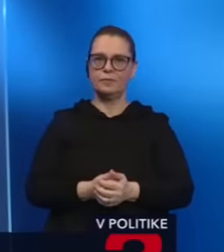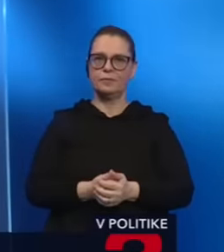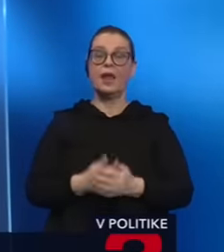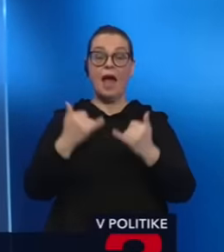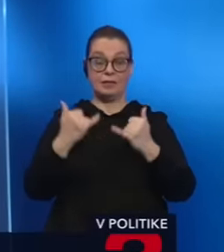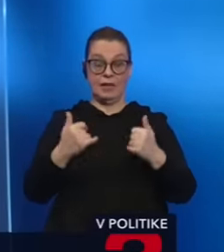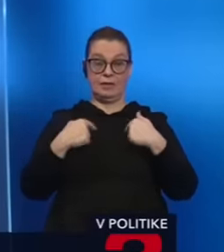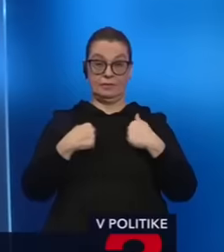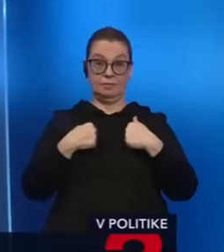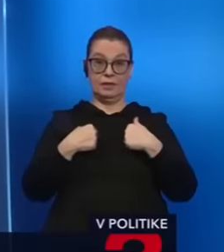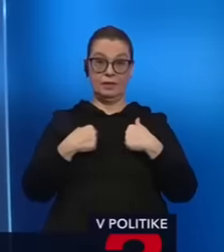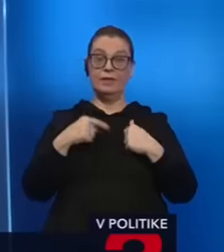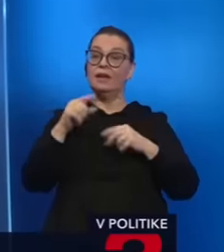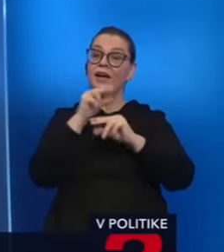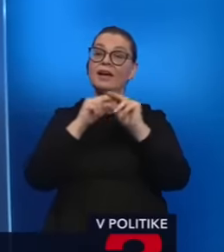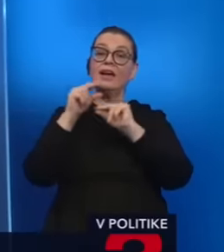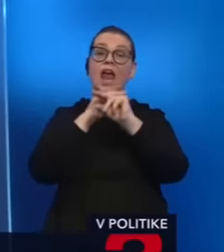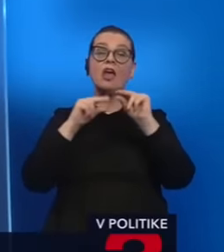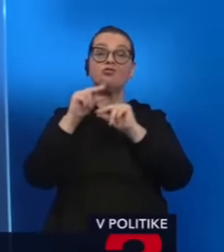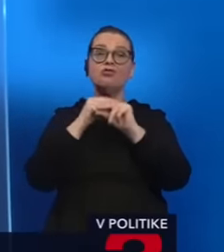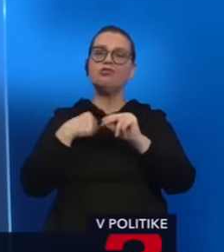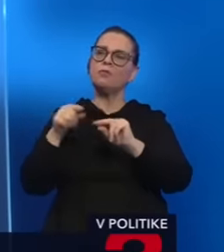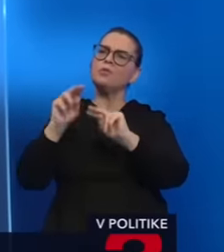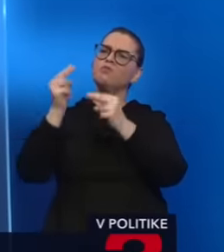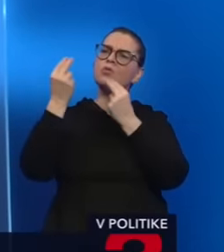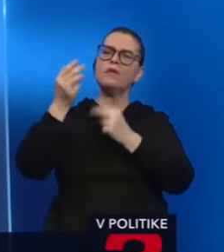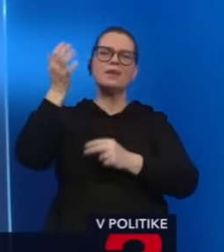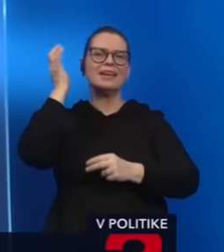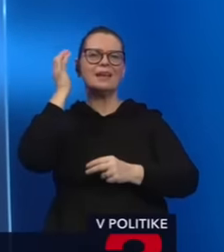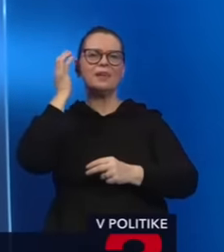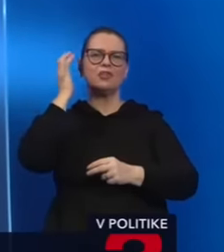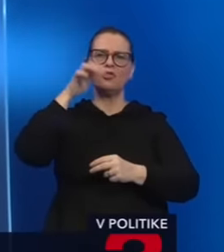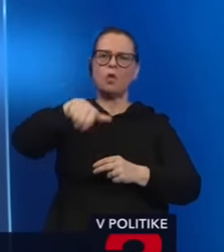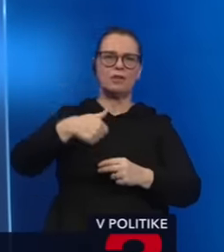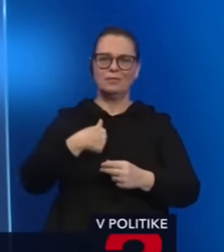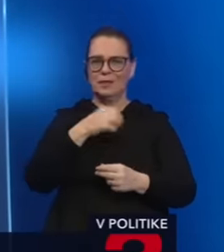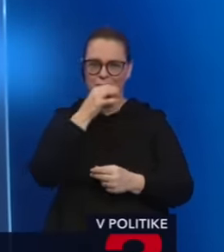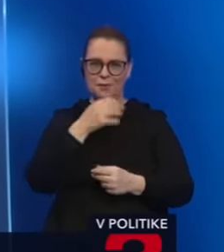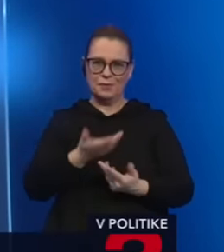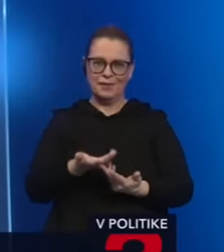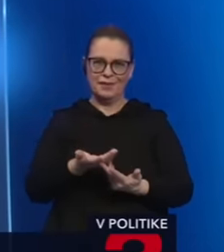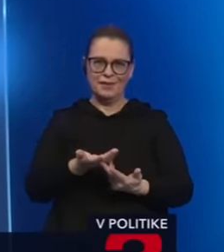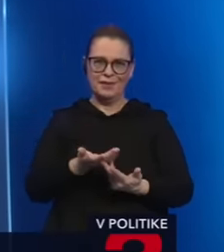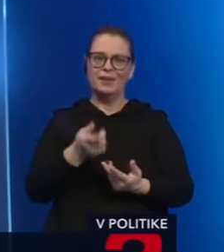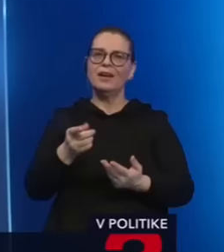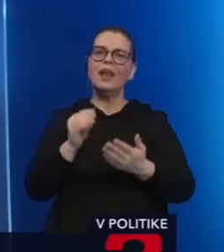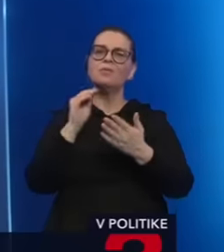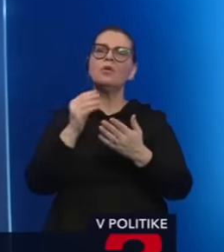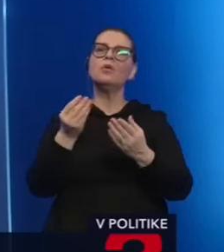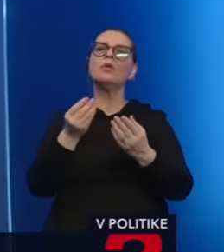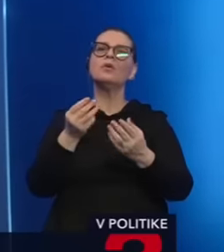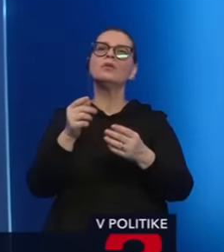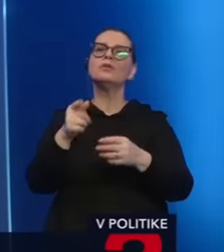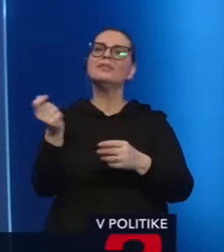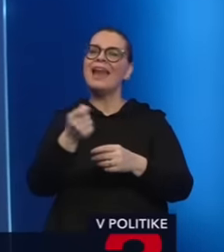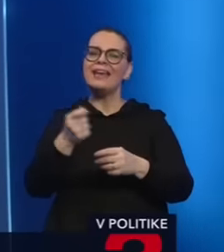pozrite, tieto reči o tom, že my sa pozveme nejakých kriminálníkov, ale nevieme ich pozvať, pretože tie sádzby budú stále vyššie, ako sú